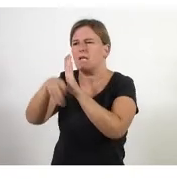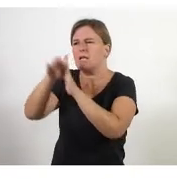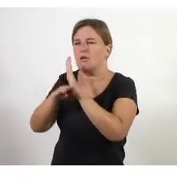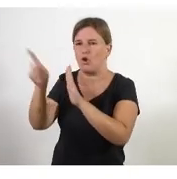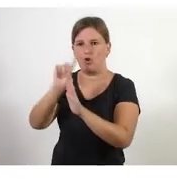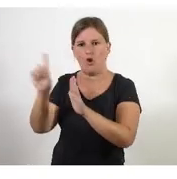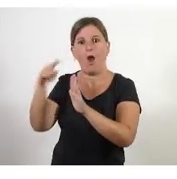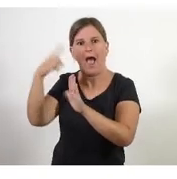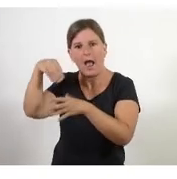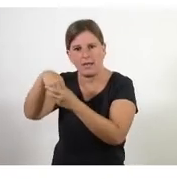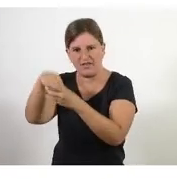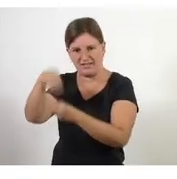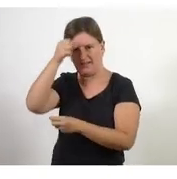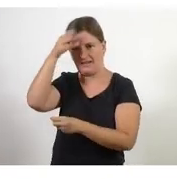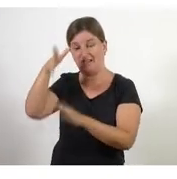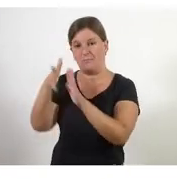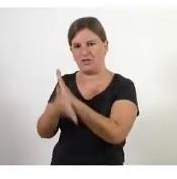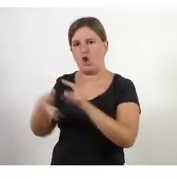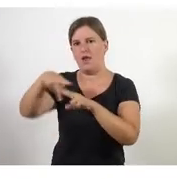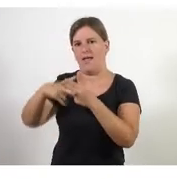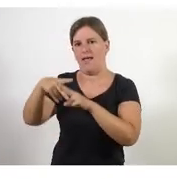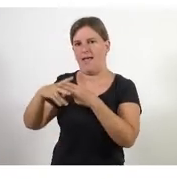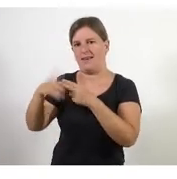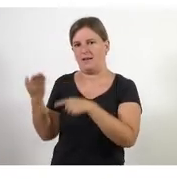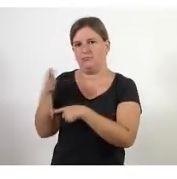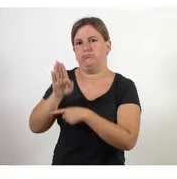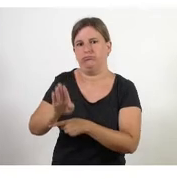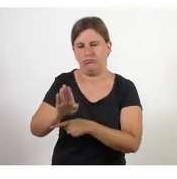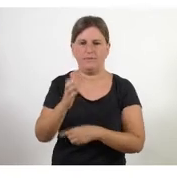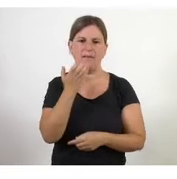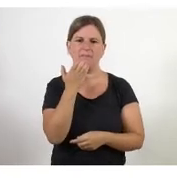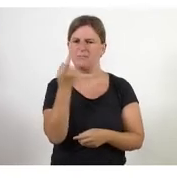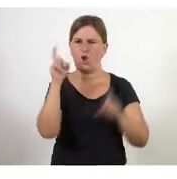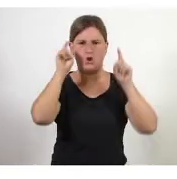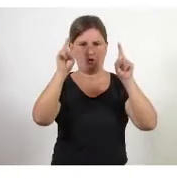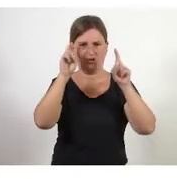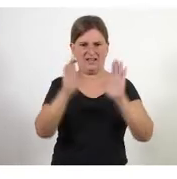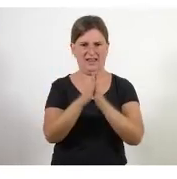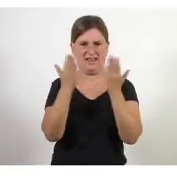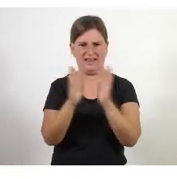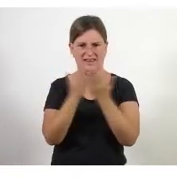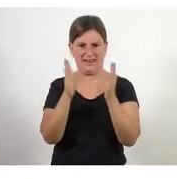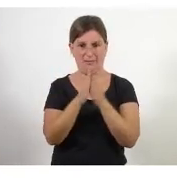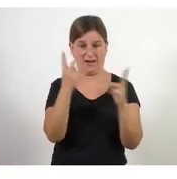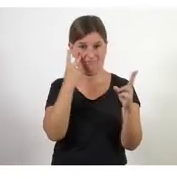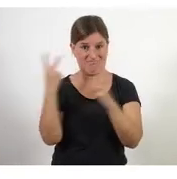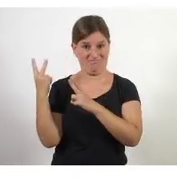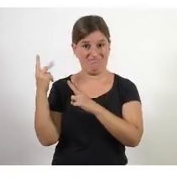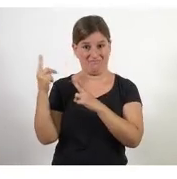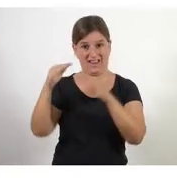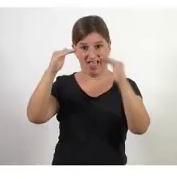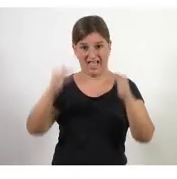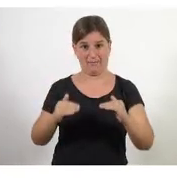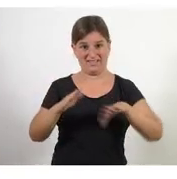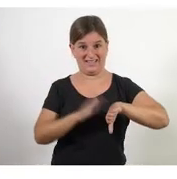permetin que això surti. Us deixo una recomanació, és un llibre, aquí a la part de baix a l